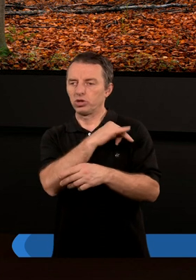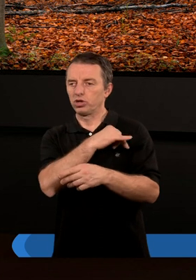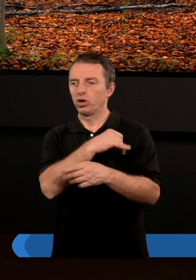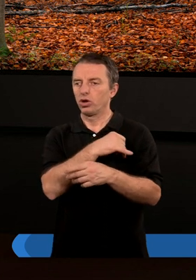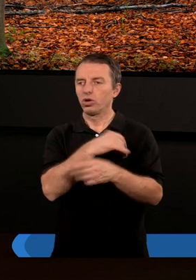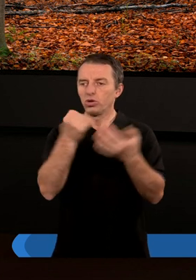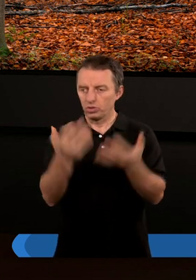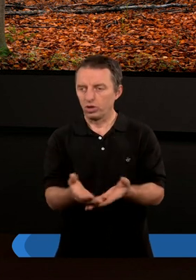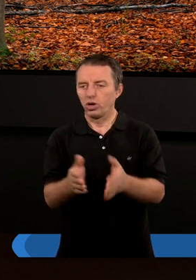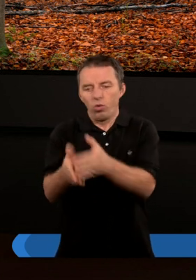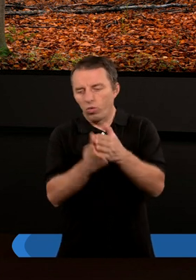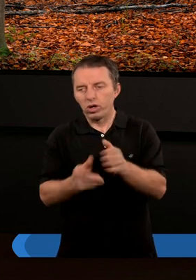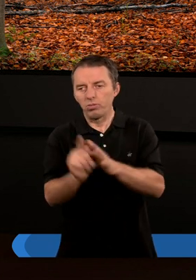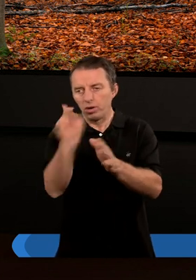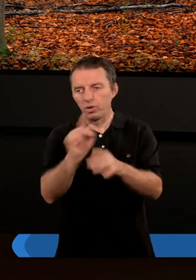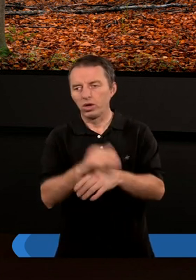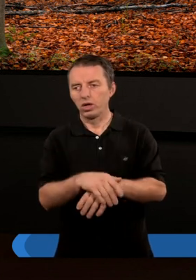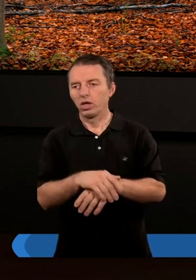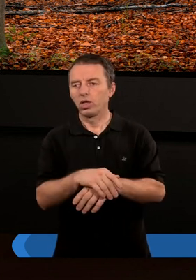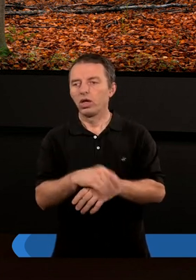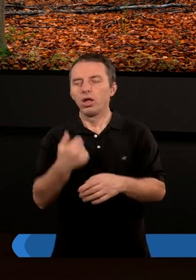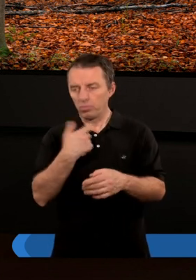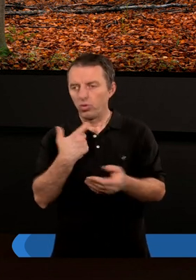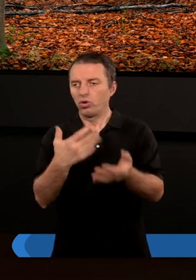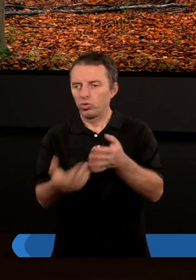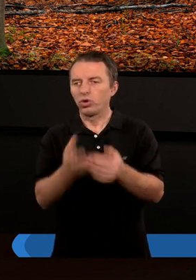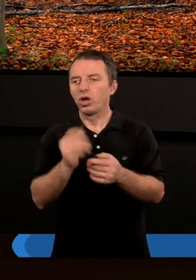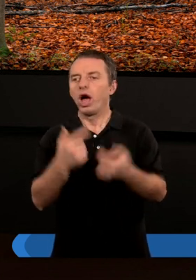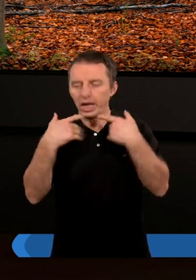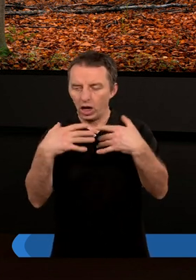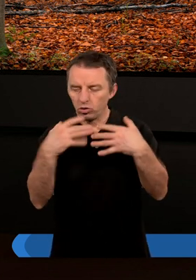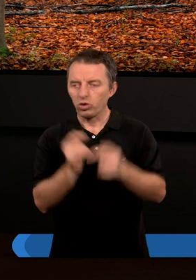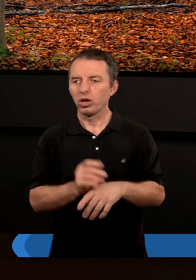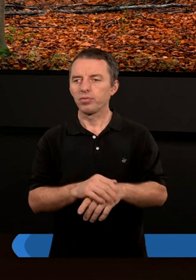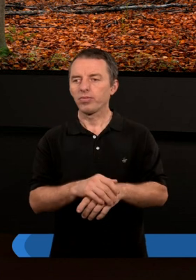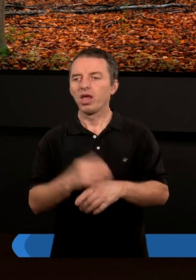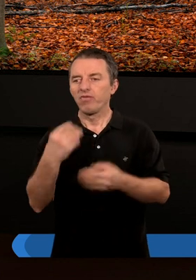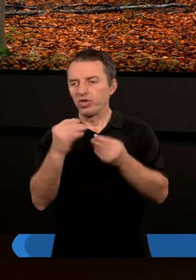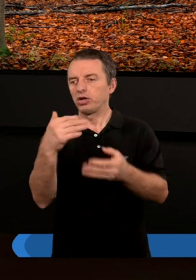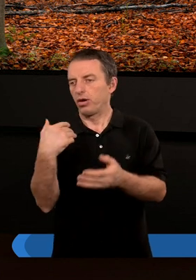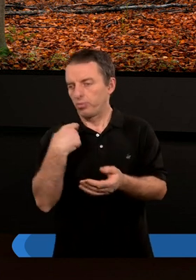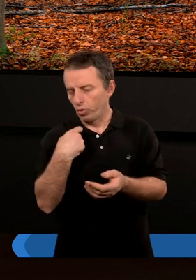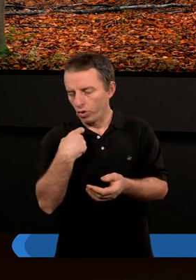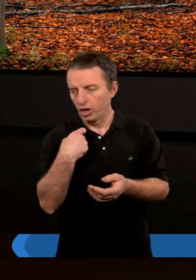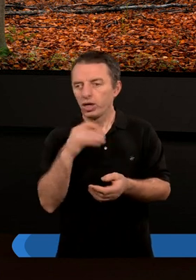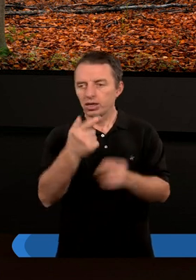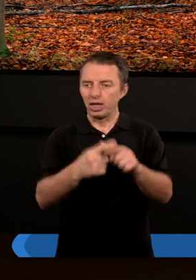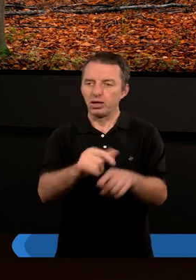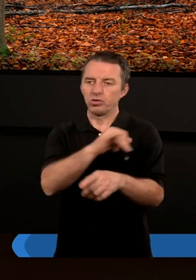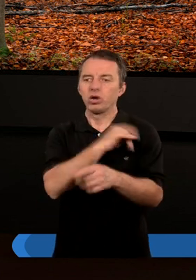zgrzeszili. Od razu chcieli się ukryć przed Panem Bogiem. Już Boża obecność nie była dla nich tą rozkoszą, tym, czym była zanim oni zgrzeszili.